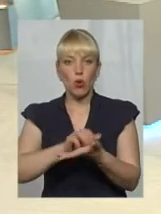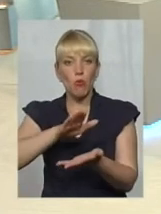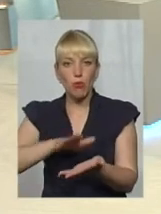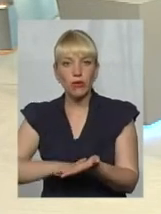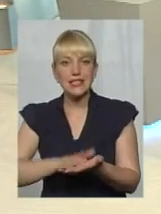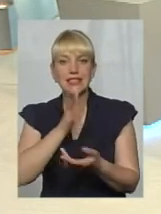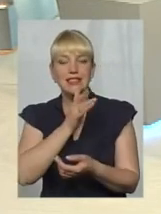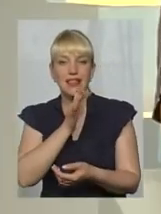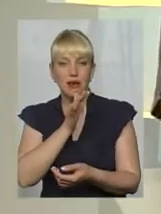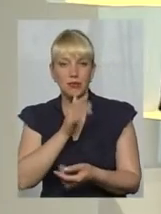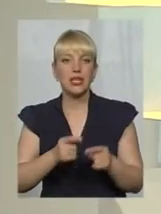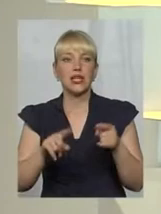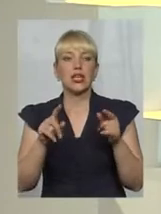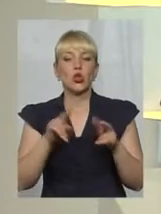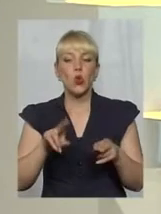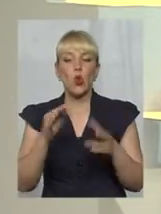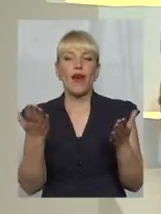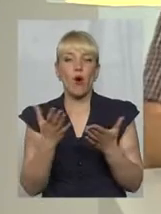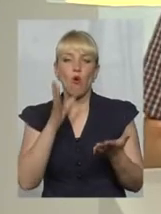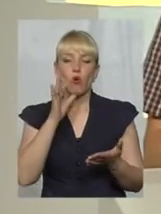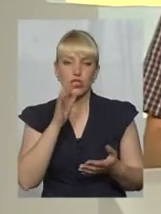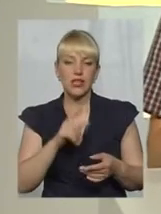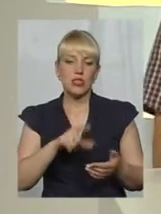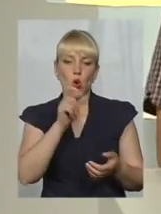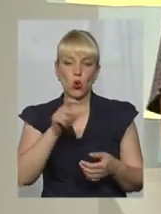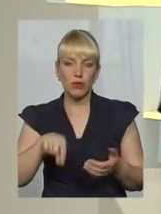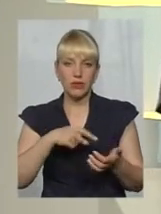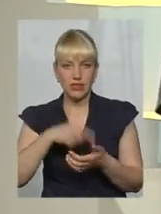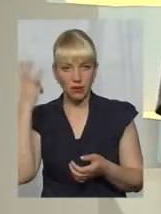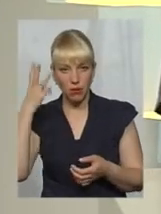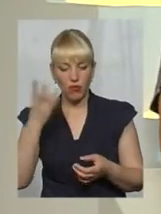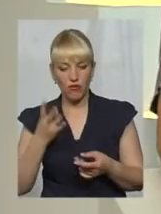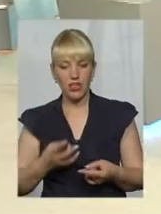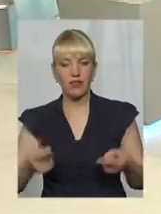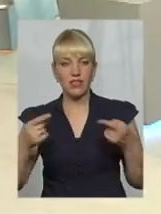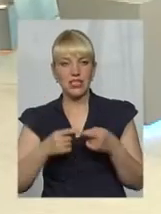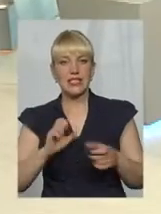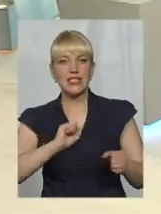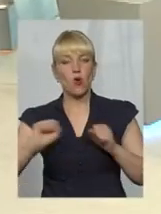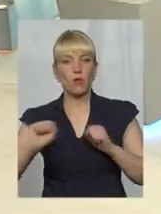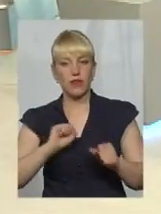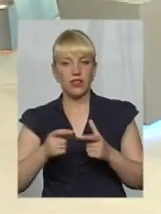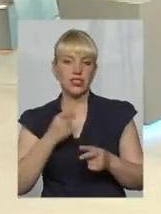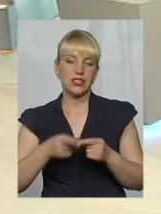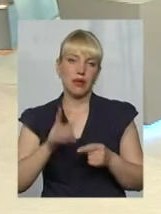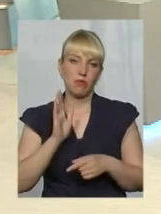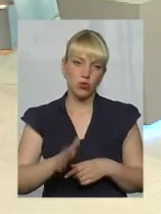часу мешканці міста Хмельницького, які обслуговуються в ЖЕКах, мають визначитися з управителями? Чи це буде